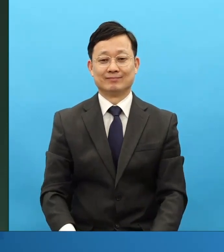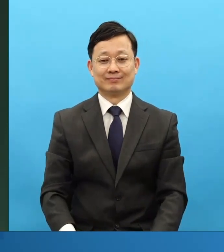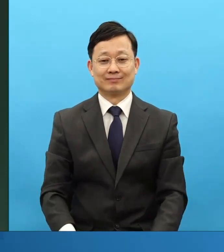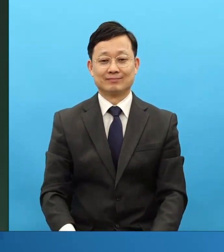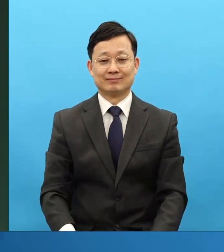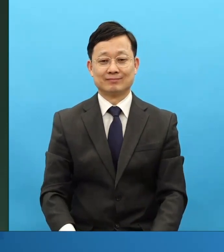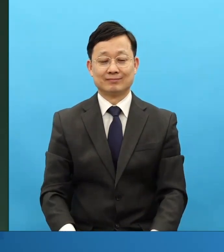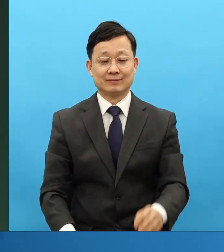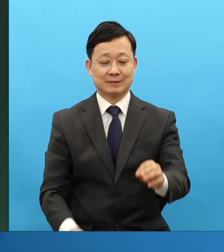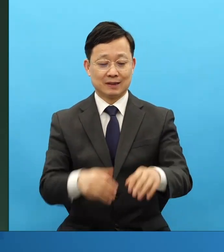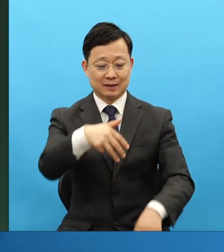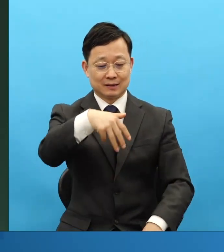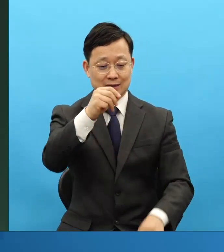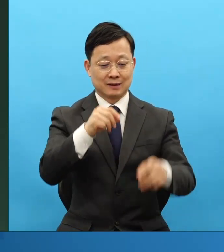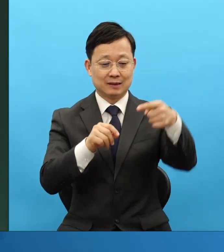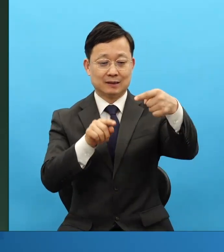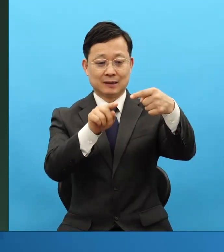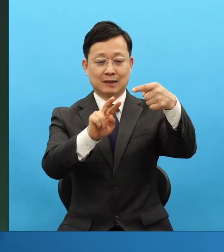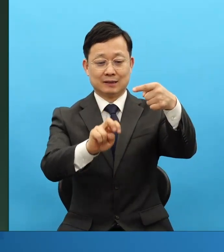세상을 살려야 되니까